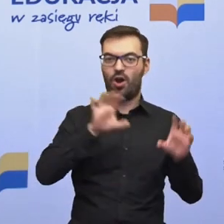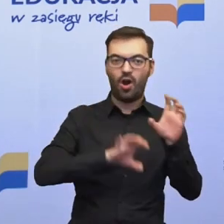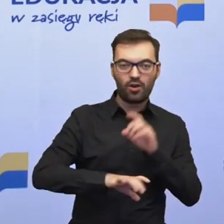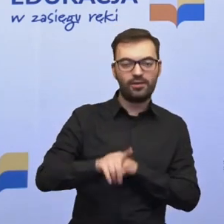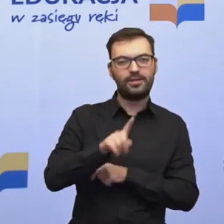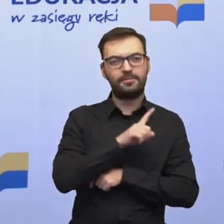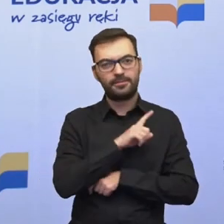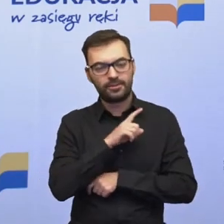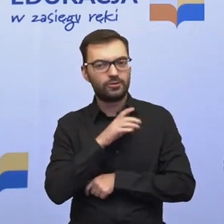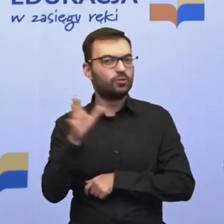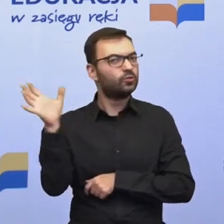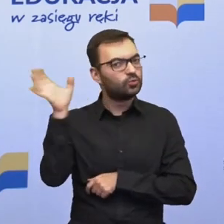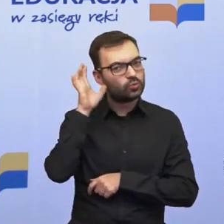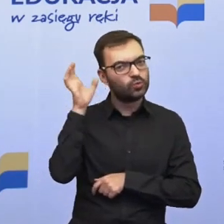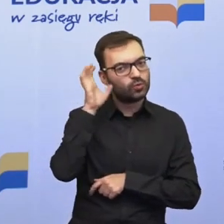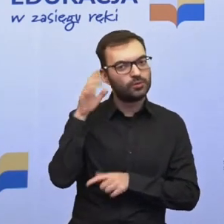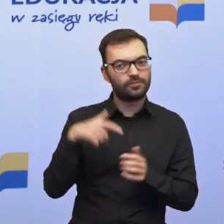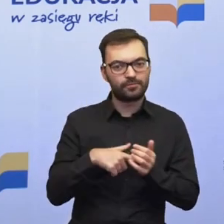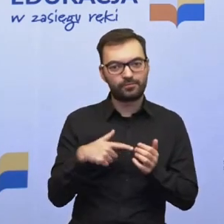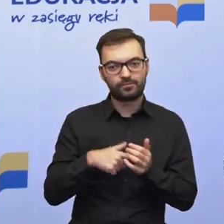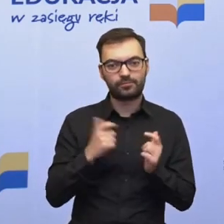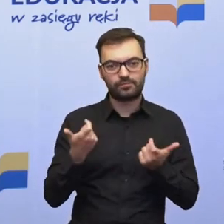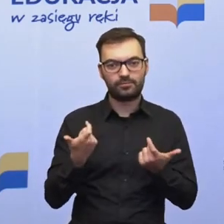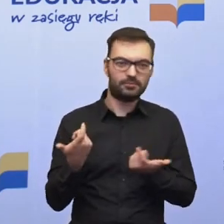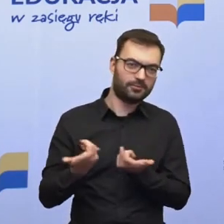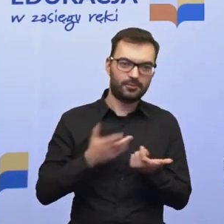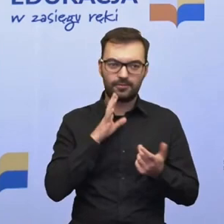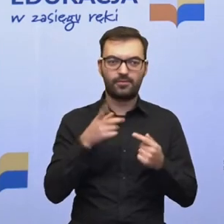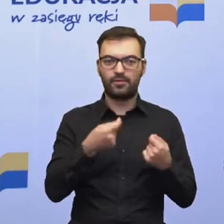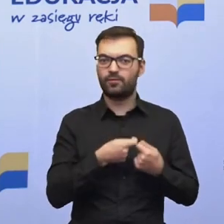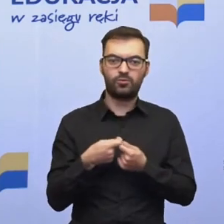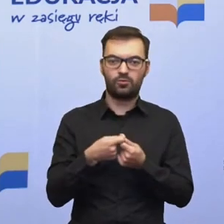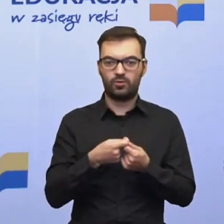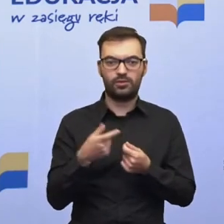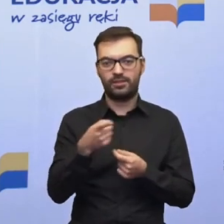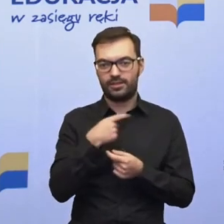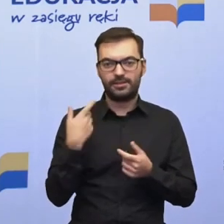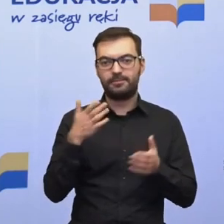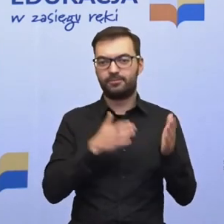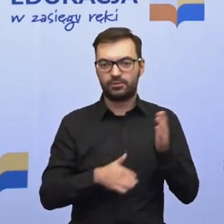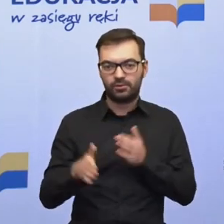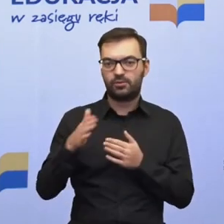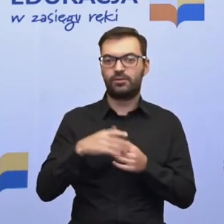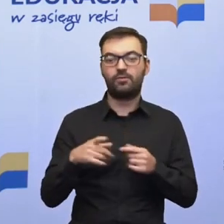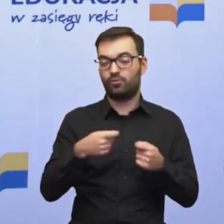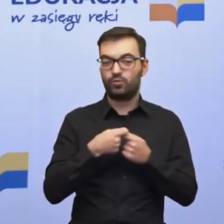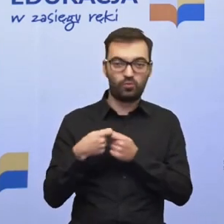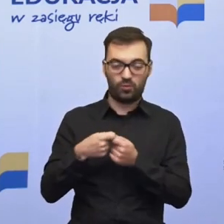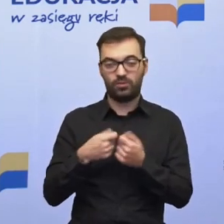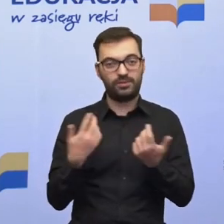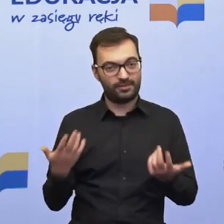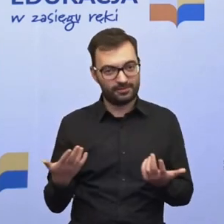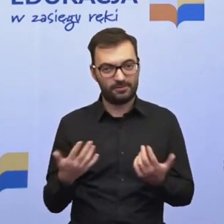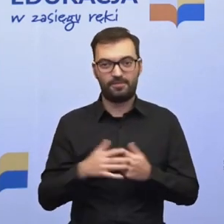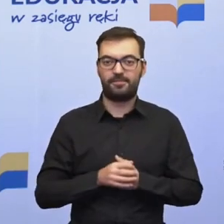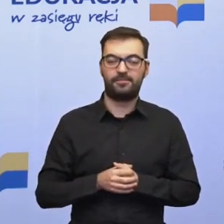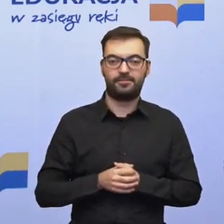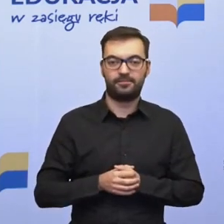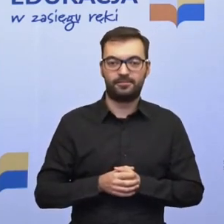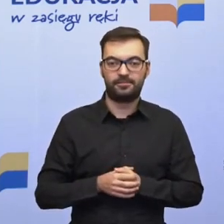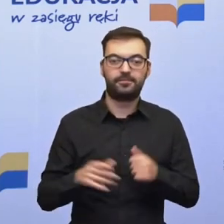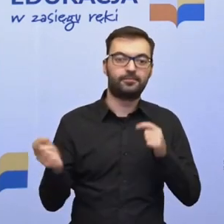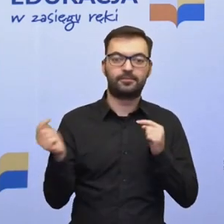śledzi i słucha tego, co chyba wspólnie jednak wypracowujemy. Mówię wspólnie jednak, bo